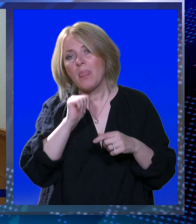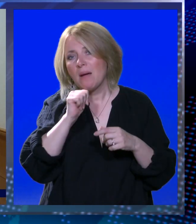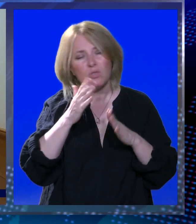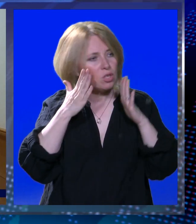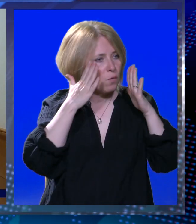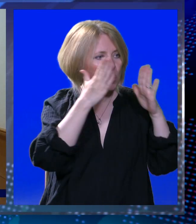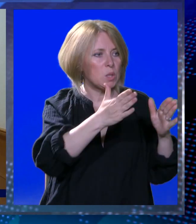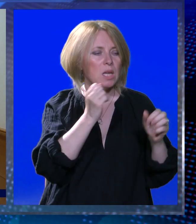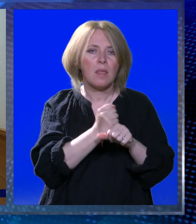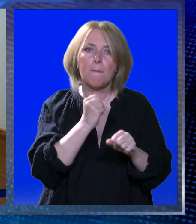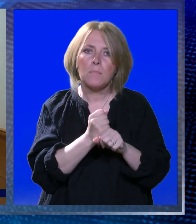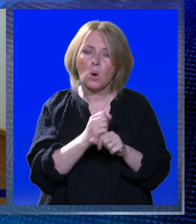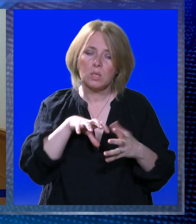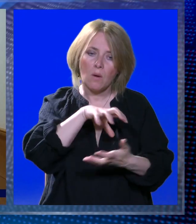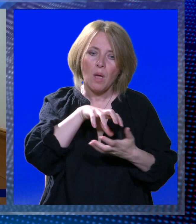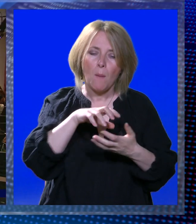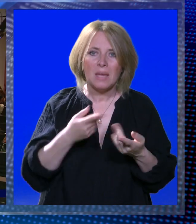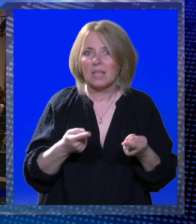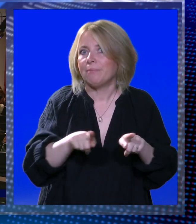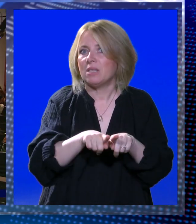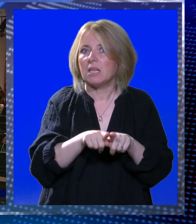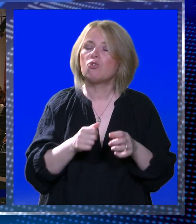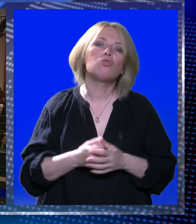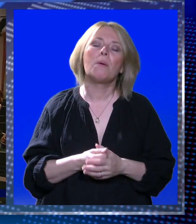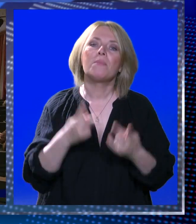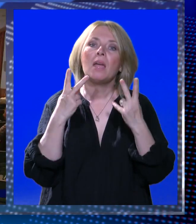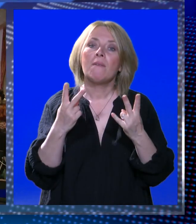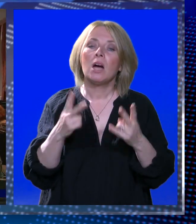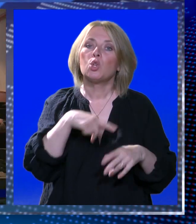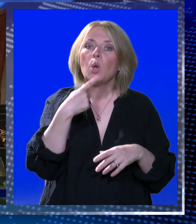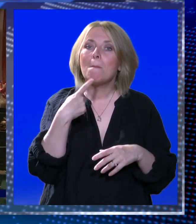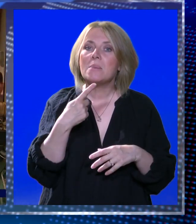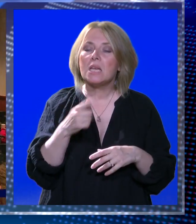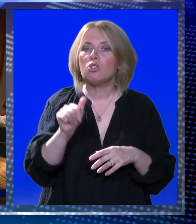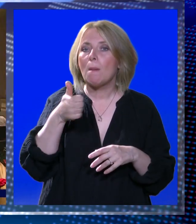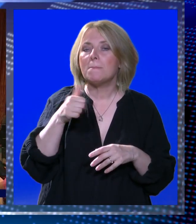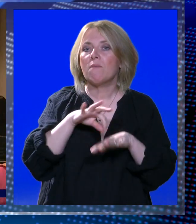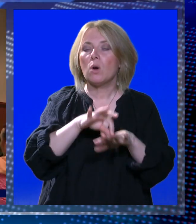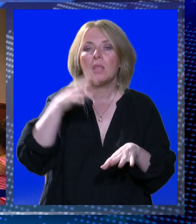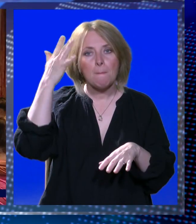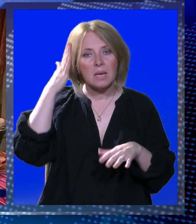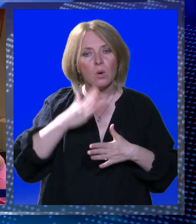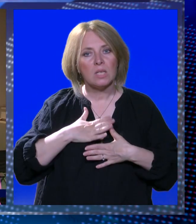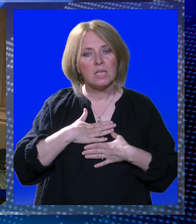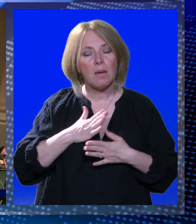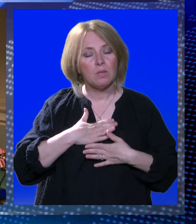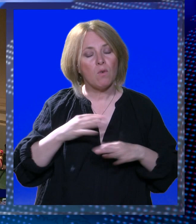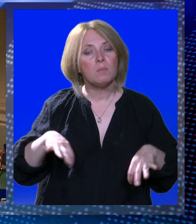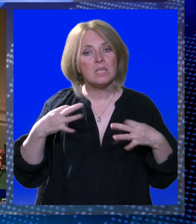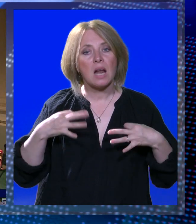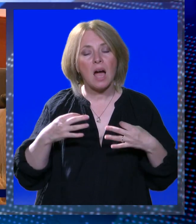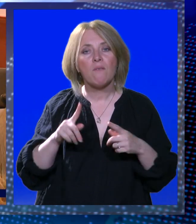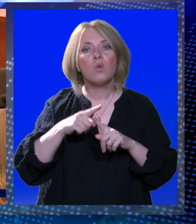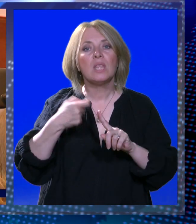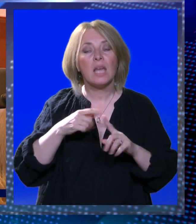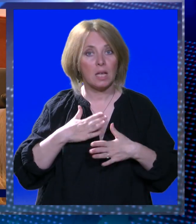fokusirati na posao, na obitelj i sl. Najvažnije u cijeloj priči je prvo brinuti o sebi i svom zdravlju,